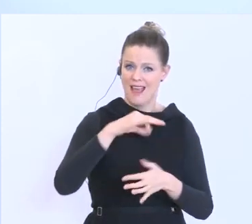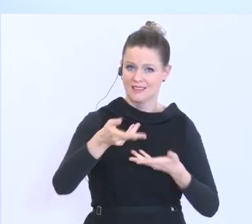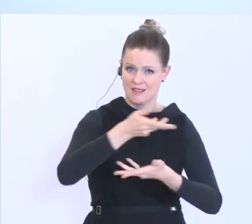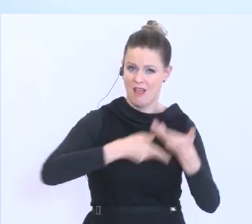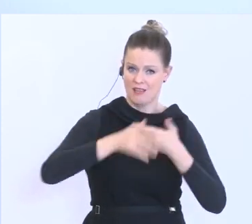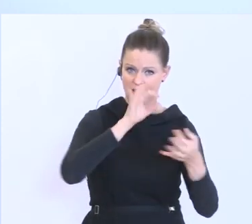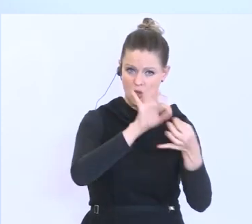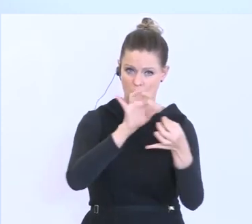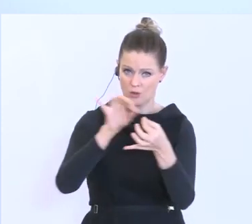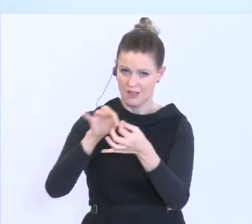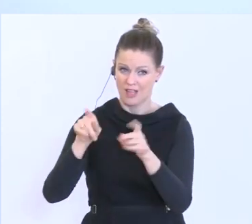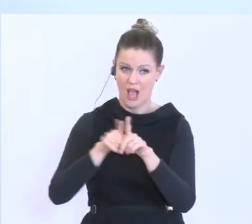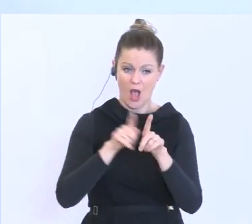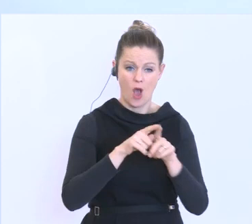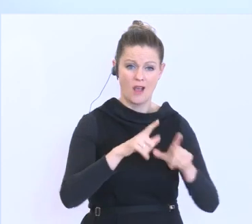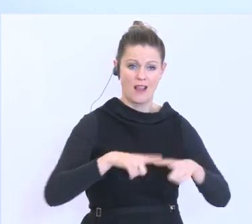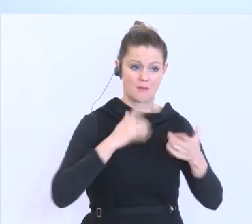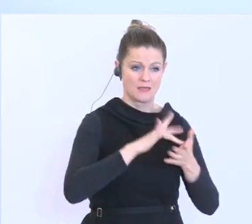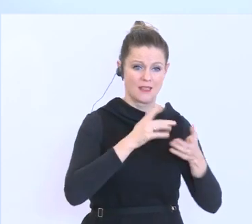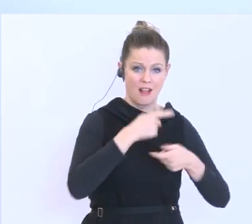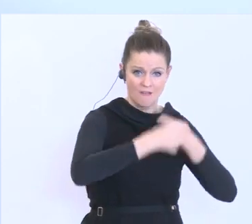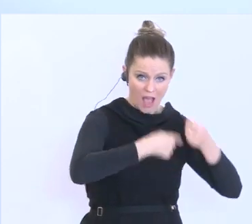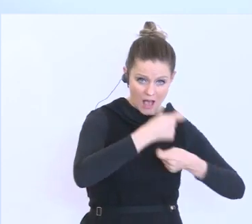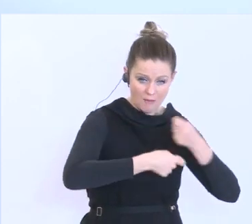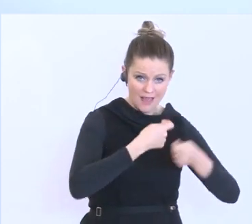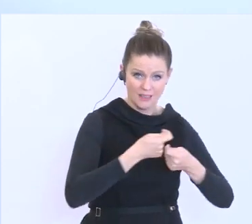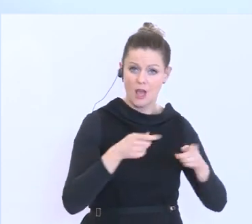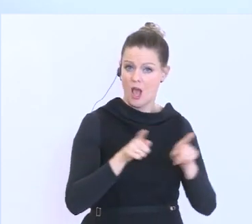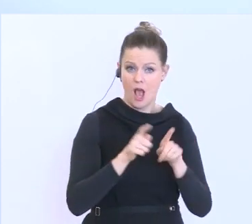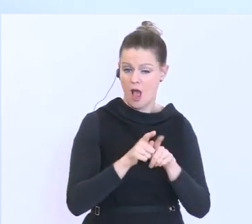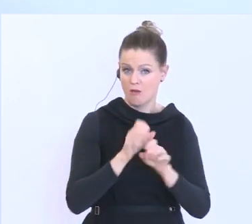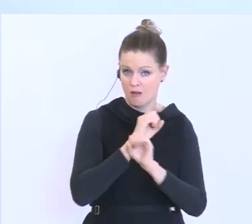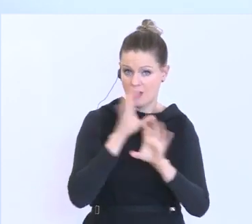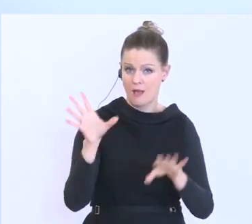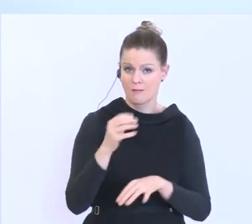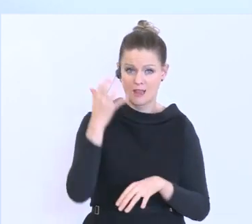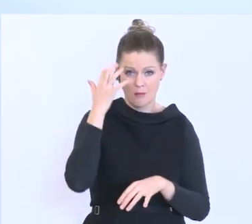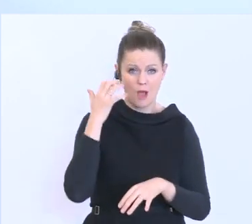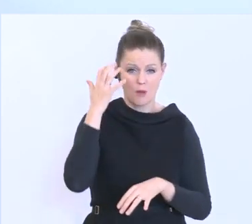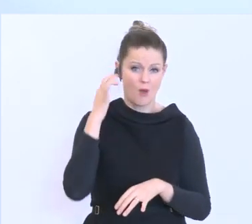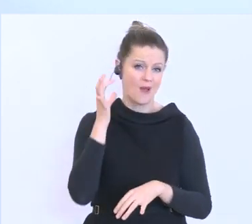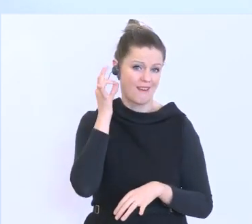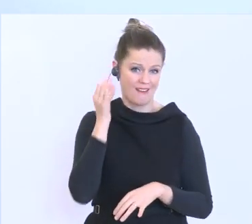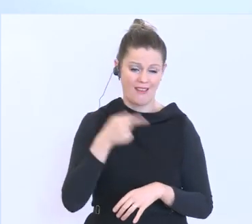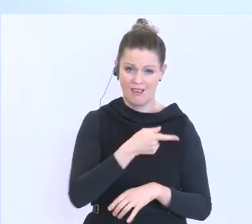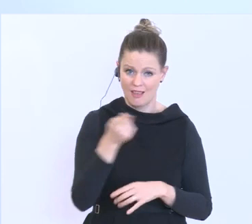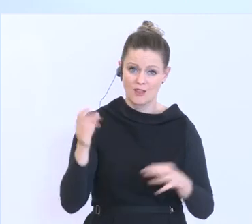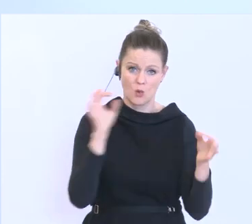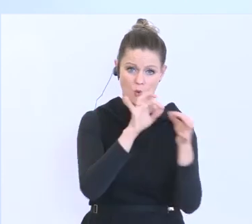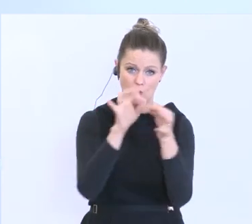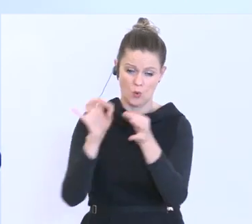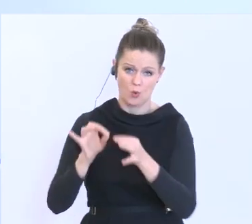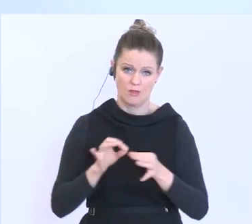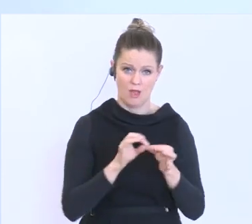mit den Lebensmittelverarbeitern und in letzter Konsequenz natürlich auch mit den Bäuerinnen und Bauern. Ich glaube, dass wir vor allem jetzt in